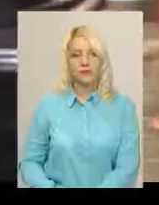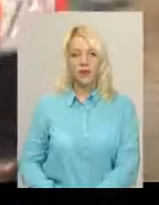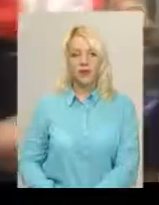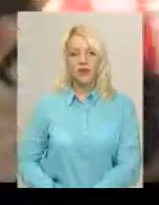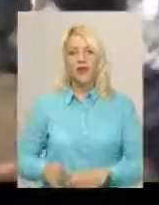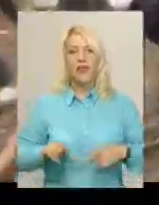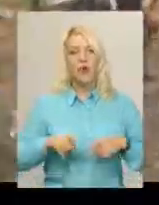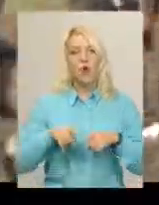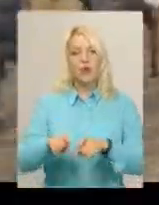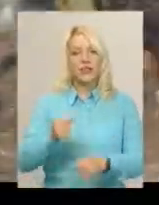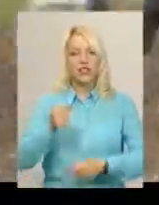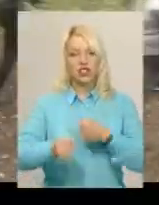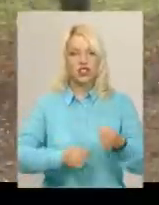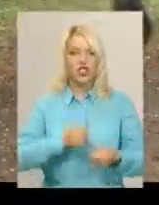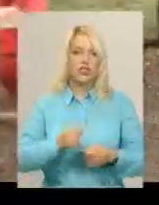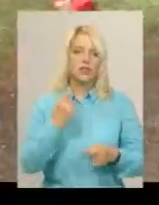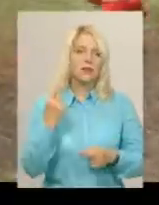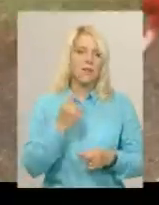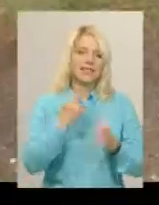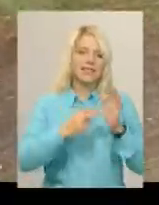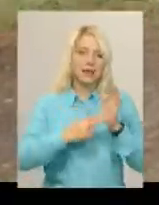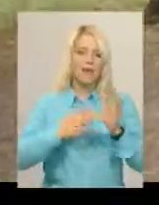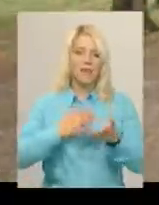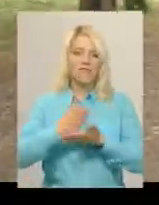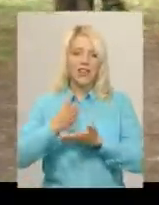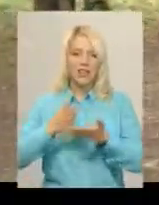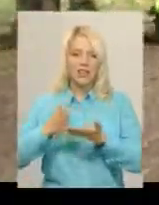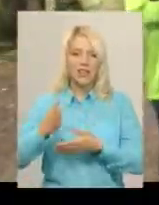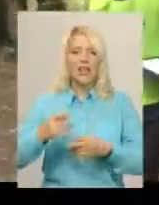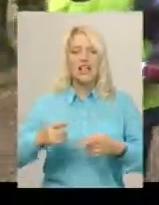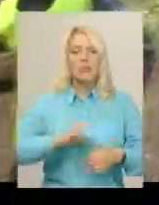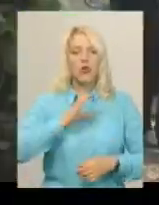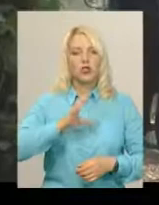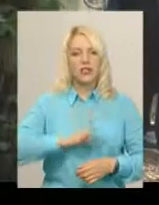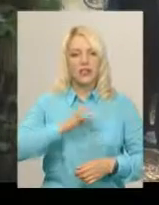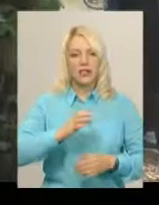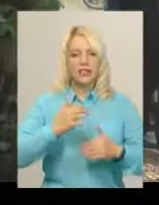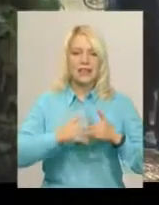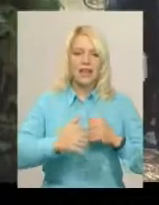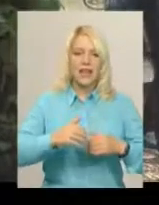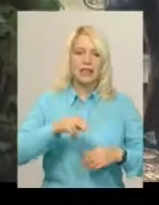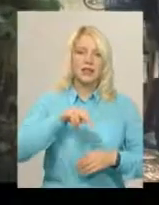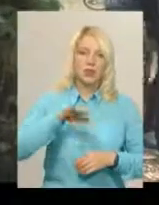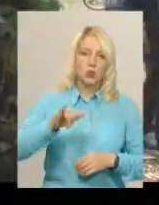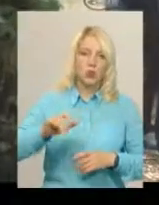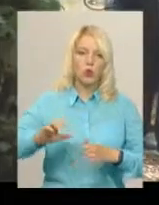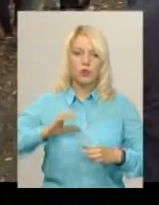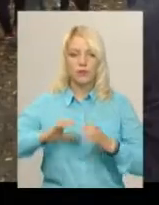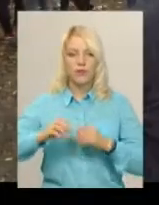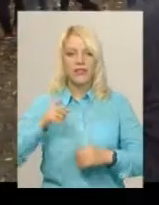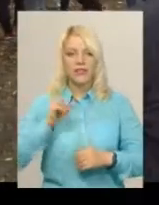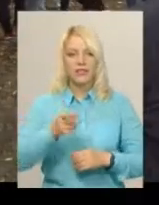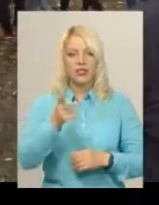Легкоатлетичний крос – перший із семи видів міської спартакіади серед учнів ПТУ та студентів вищів. Участь беруть 130 юнаків та дівчат.